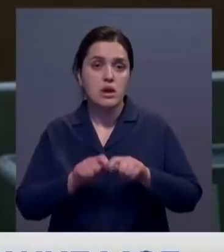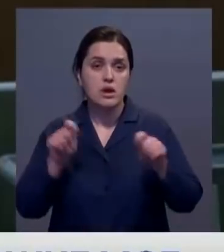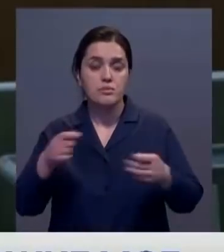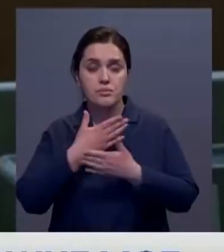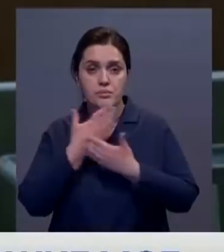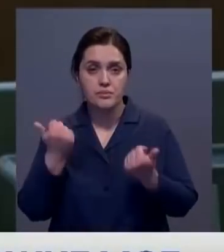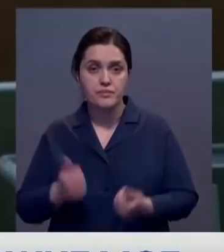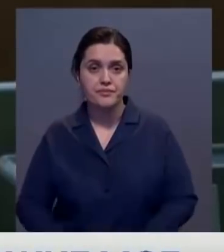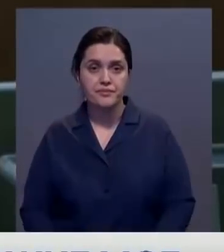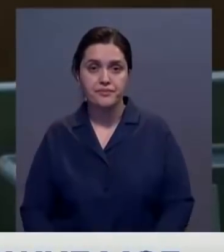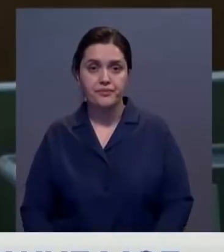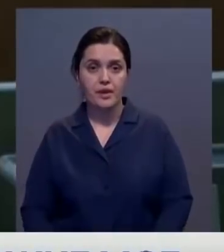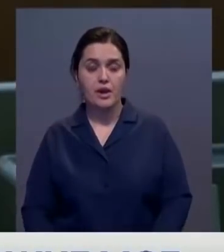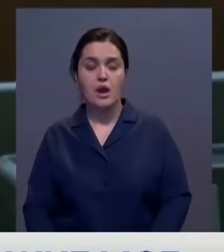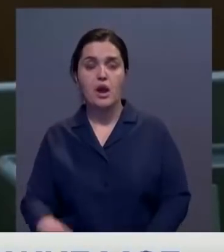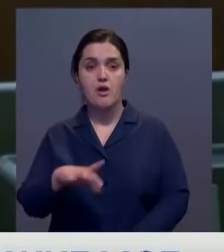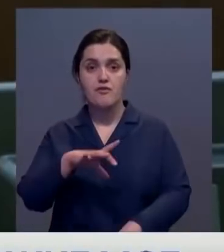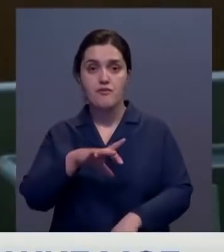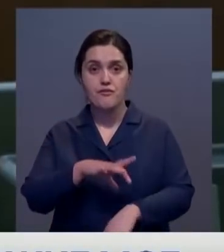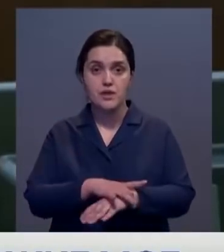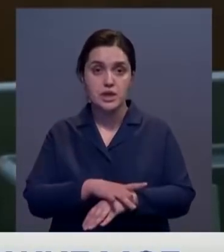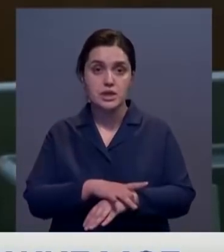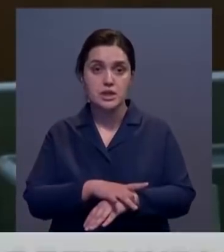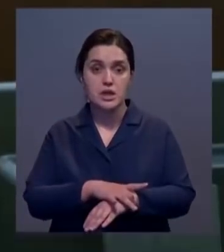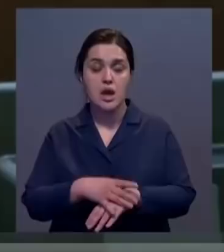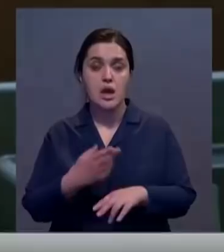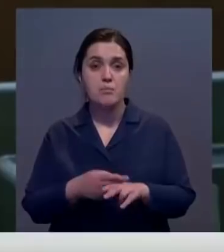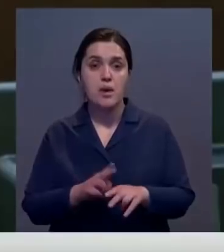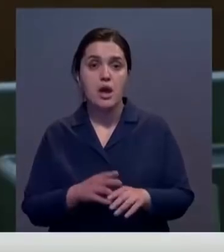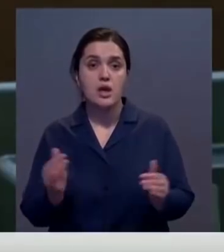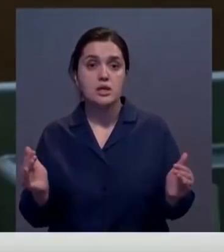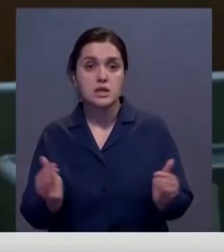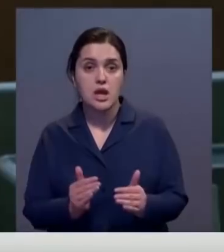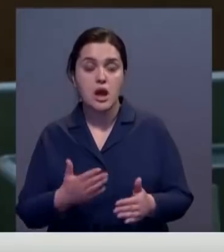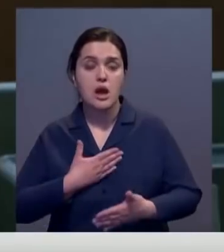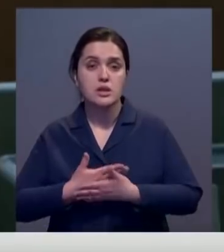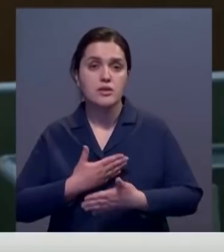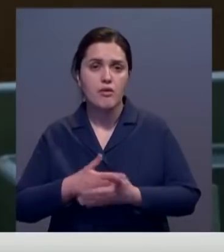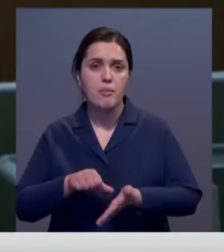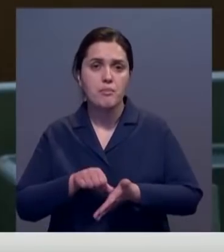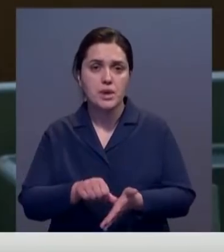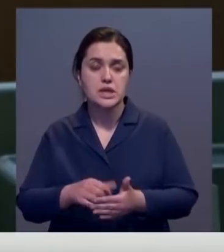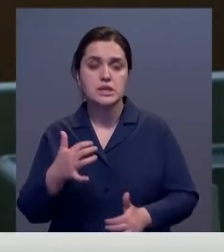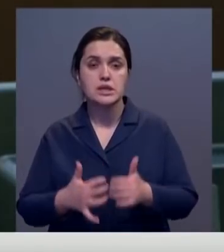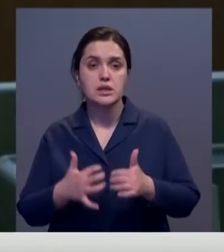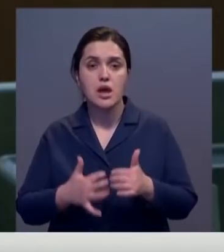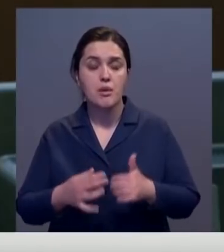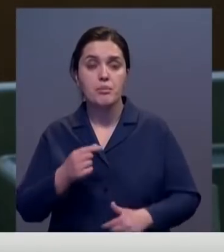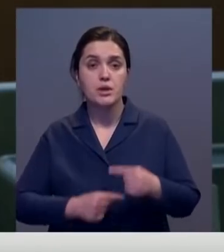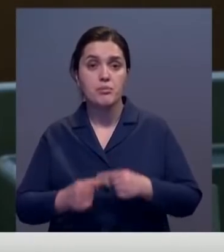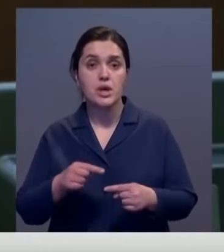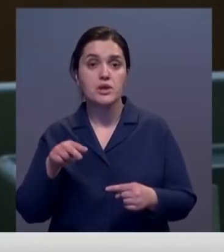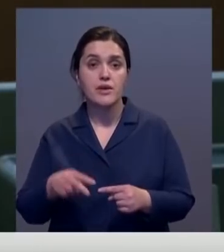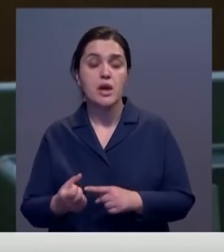В последние годы фиксируется тенденция сокращения числа активных предприятий среднего предпринимательства. С